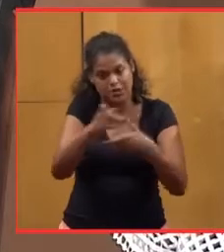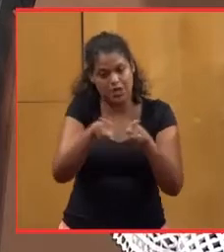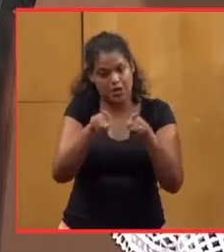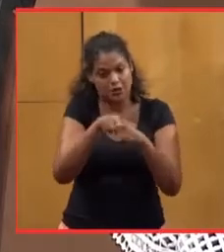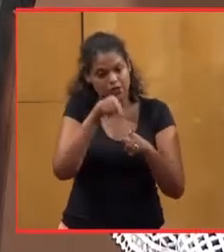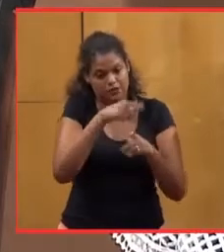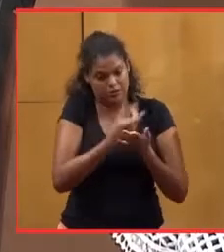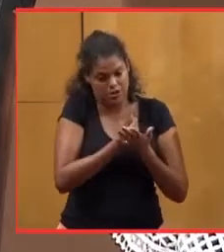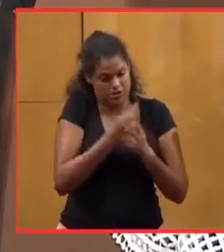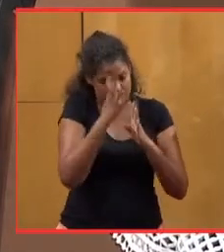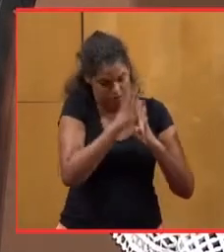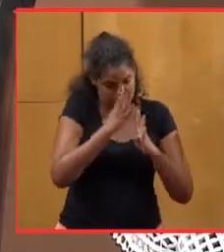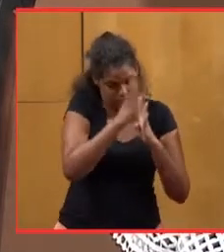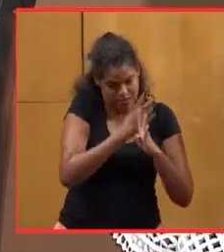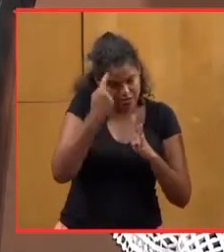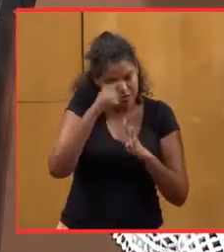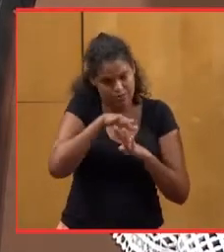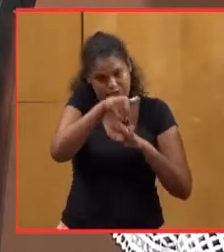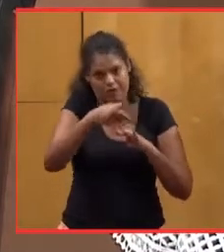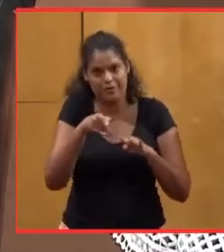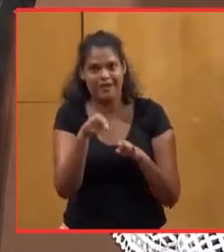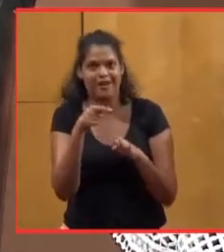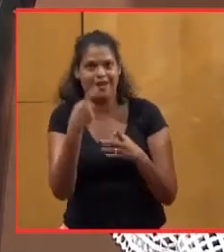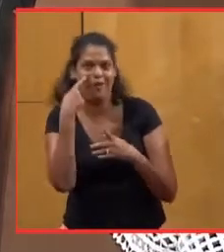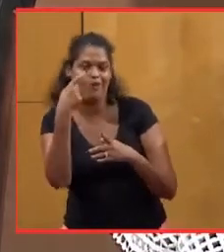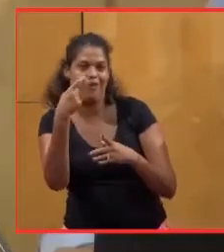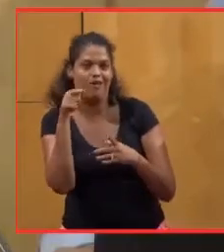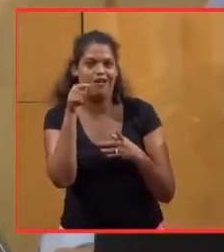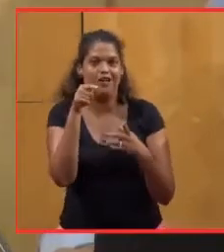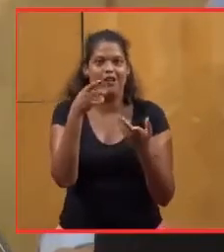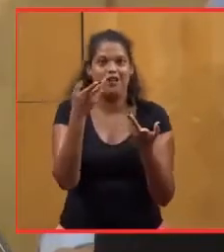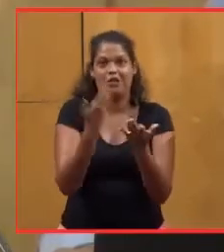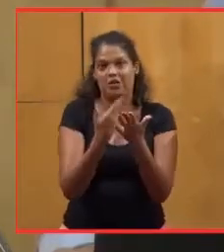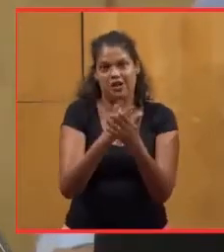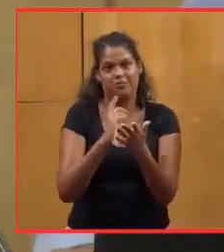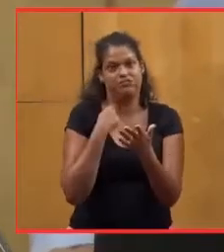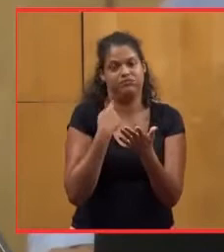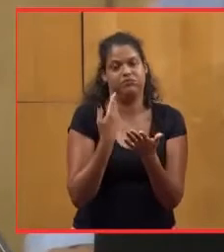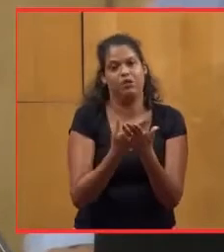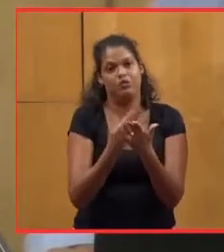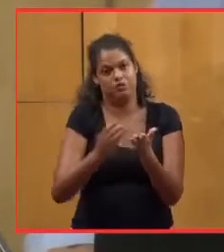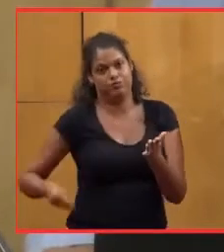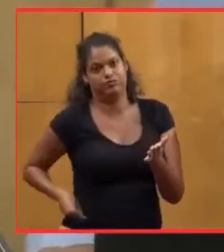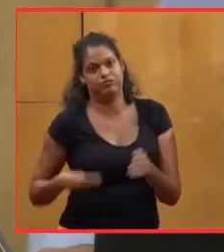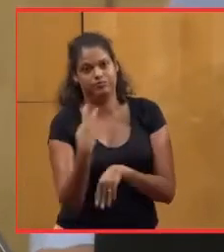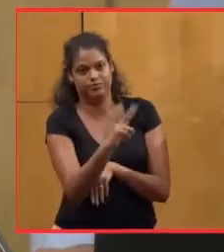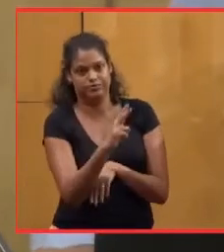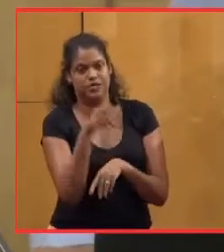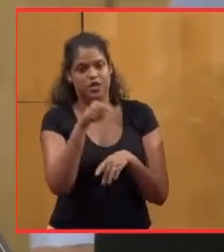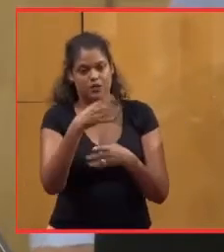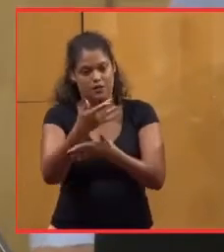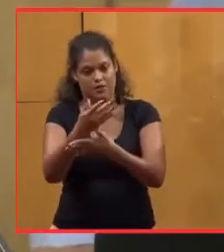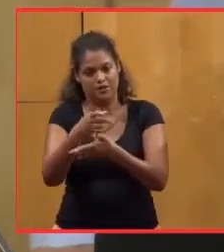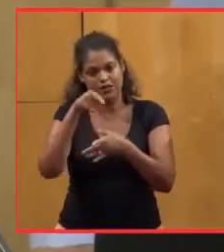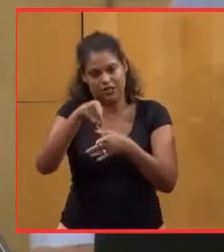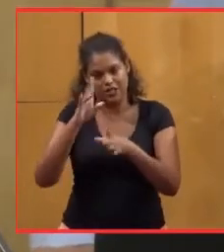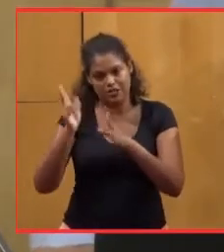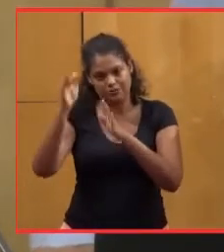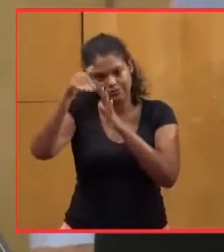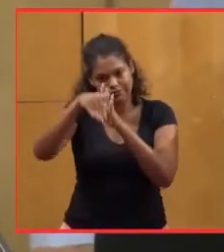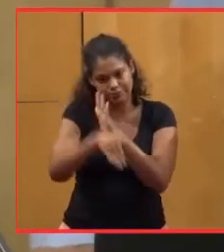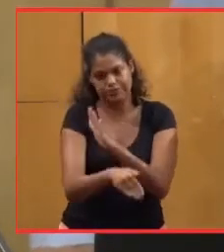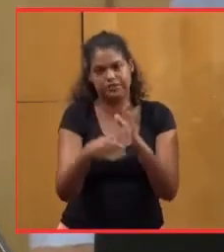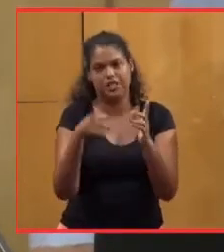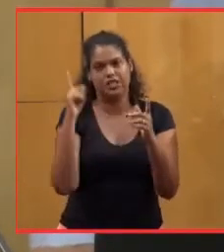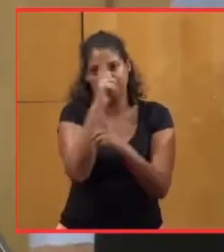'argent pour faire croire à une histoire à dormir debout. Vous êtes coupable de cette situation qui mènera le pays vers de graves difficultés